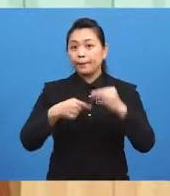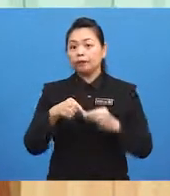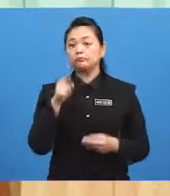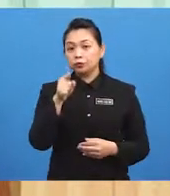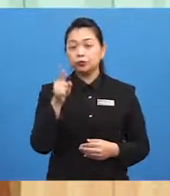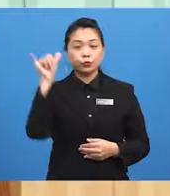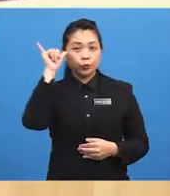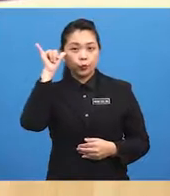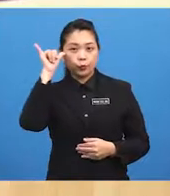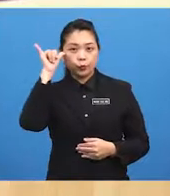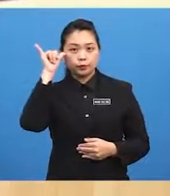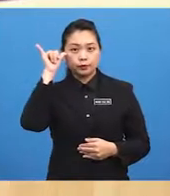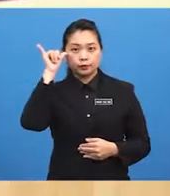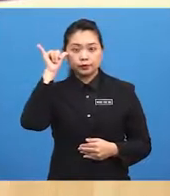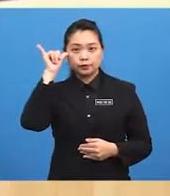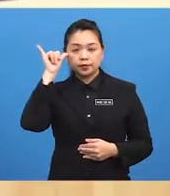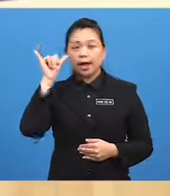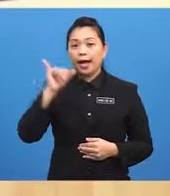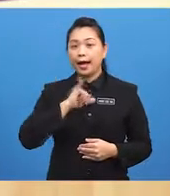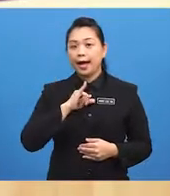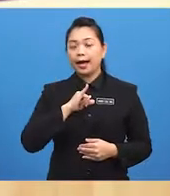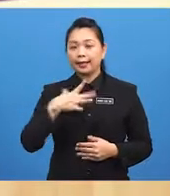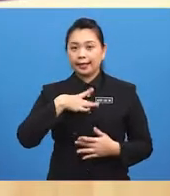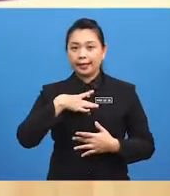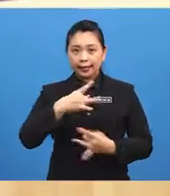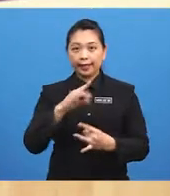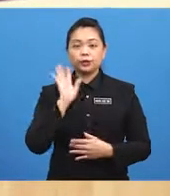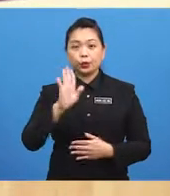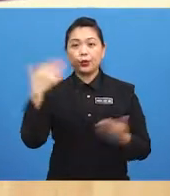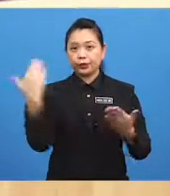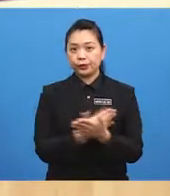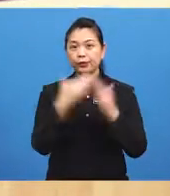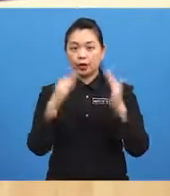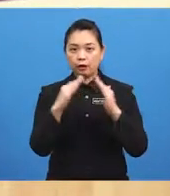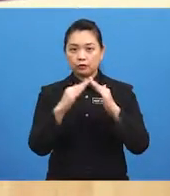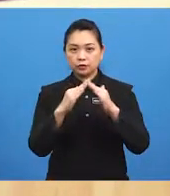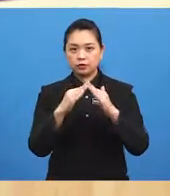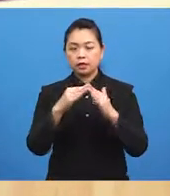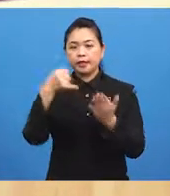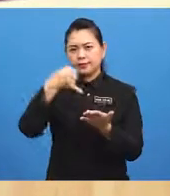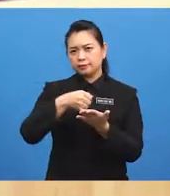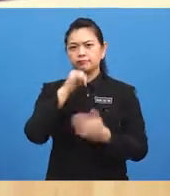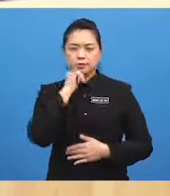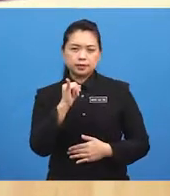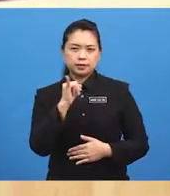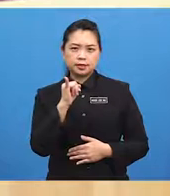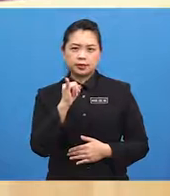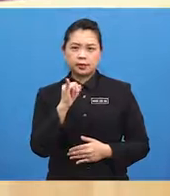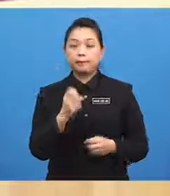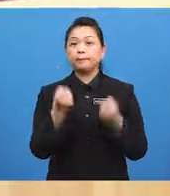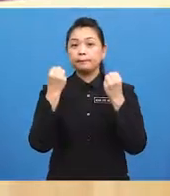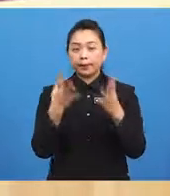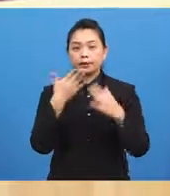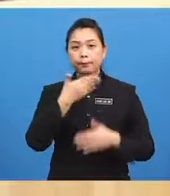YOLO? I like your new house. It is... ...um... ...it is much